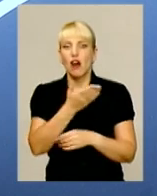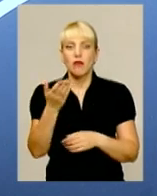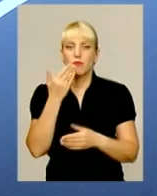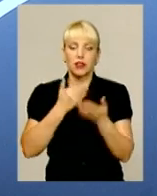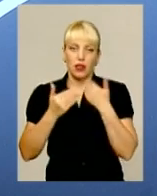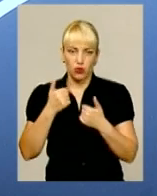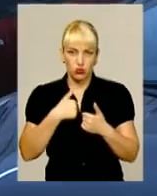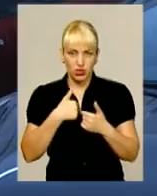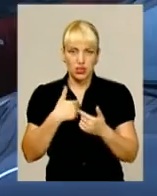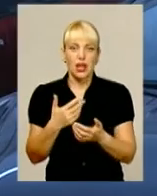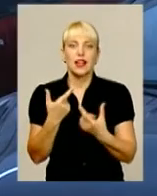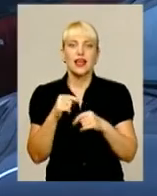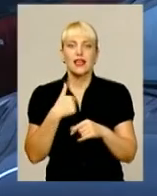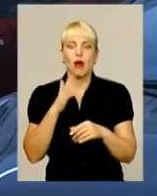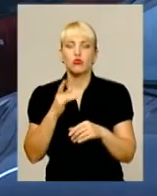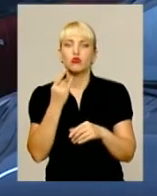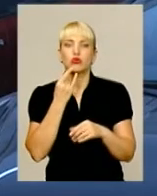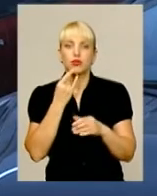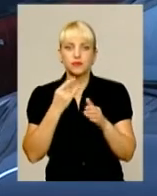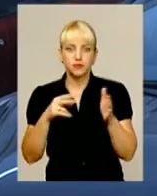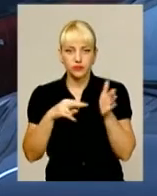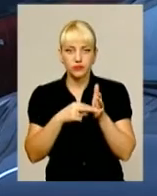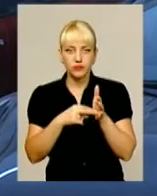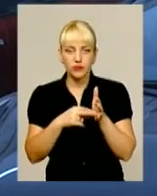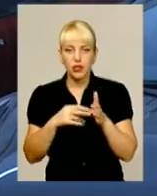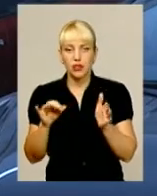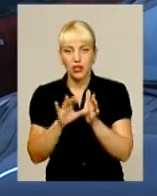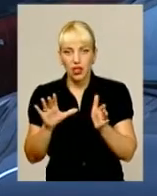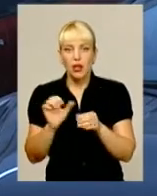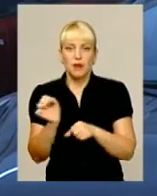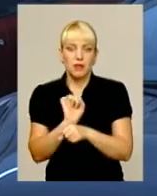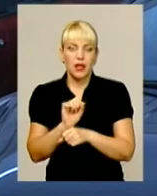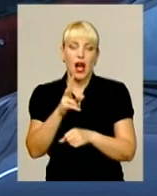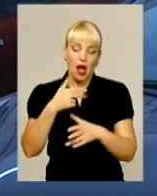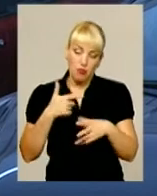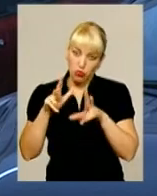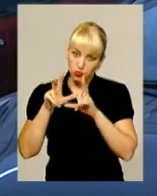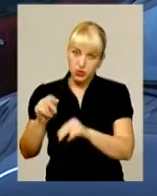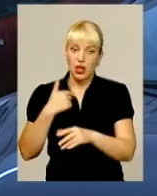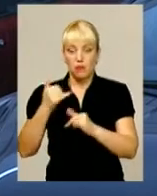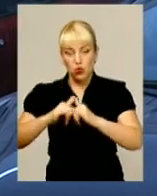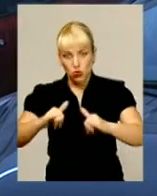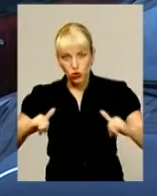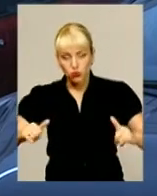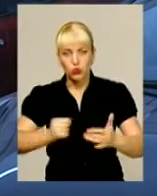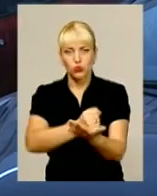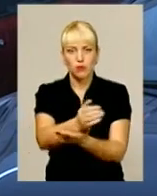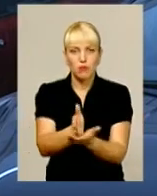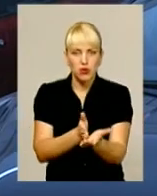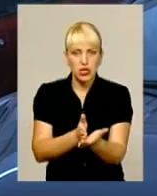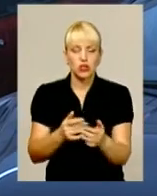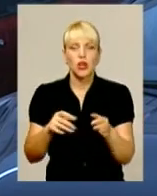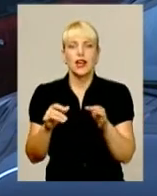питання, де я буду підзаряджати свій електромобіль. Тому ми їм пообіцяли, ми розбудовуємо потужну мережу